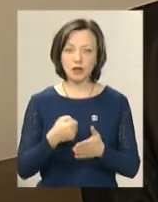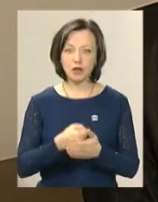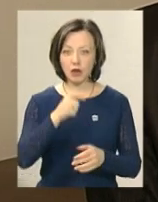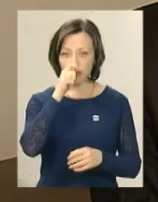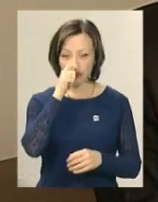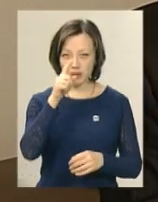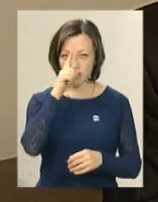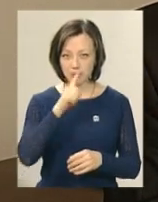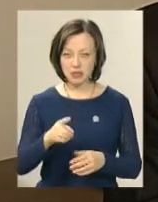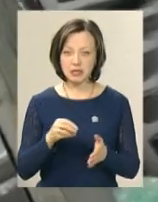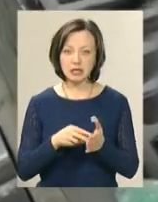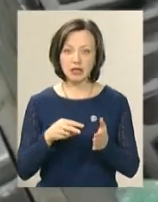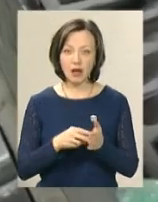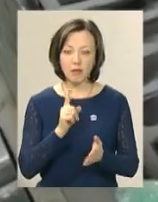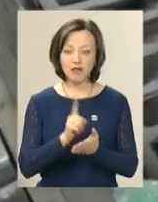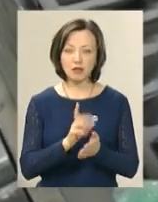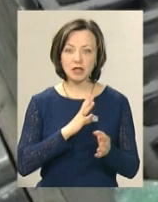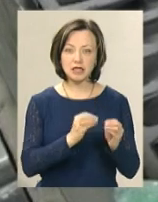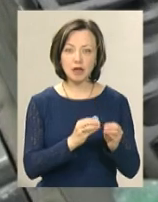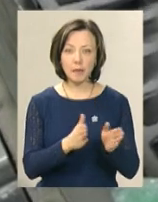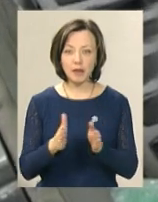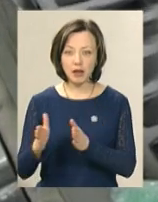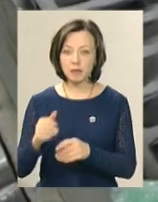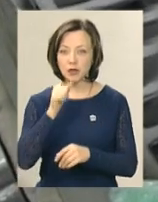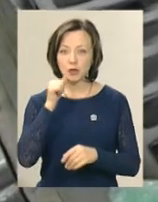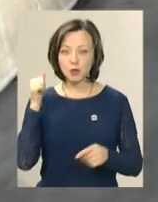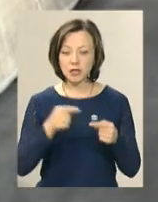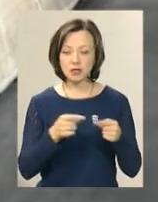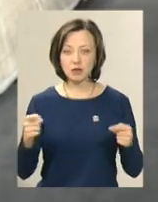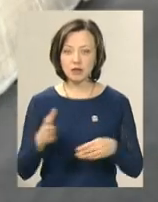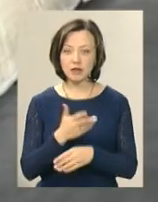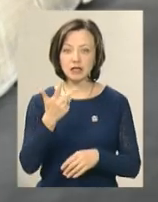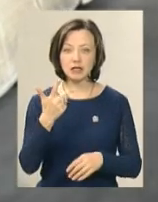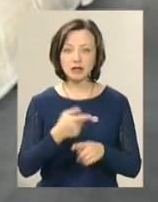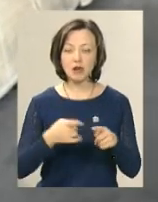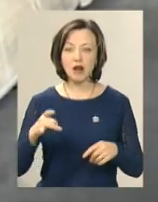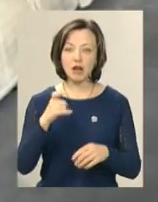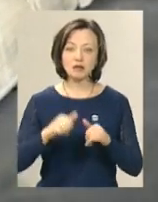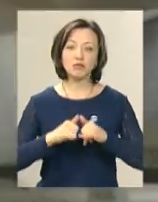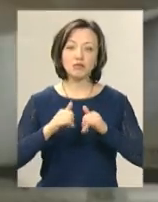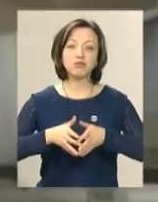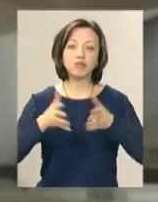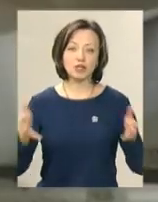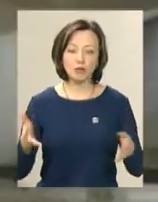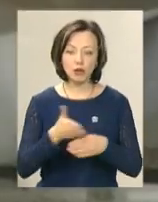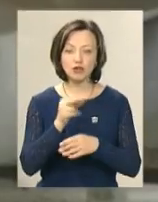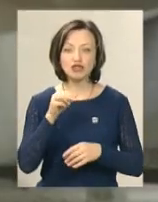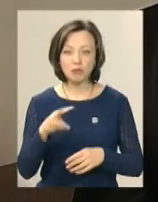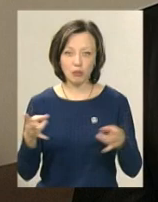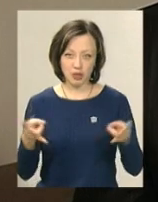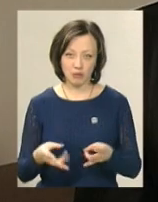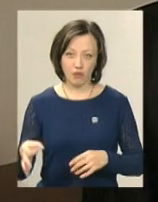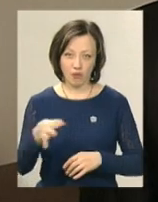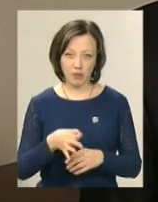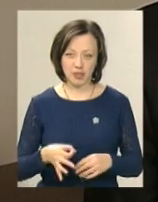ціна на цукор повинна бути стабільна. За минулий сезон цукровари краю виготовили майже у три з половиною рази більше продукції, аніж споживає область,